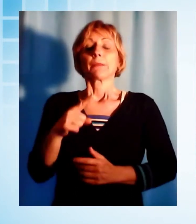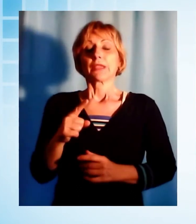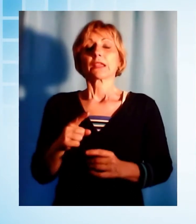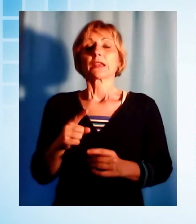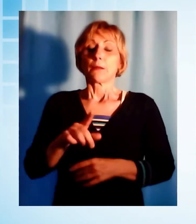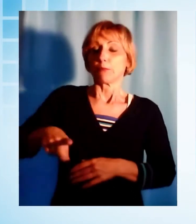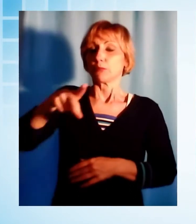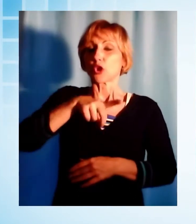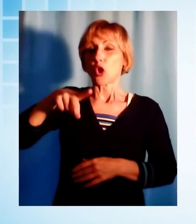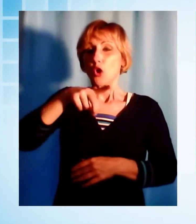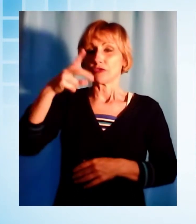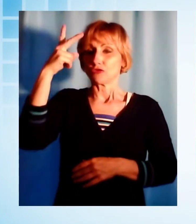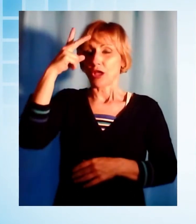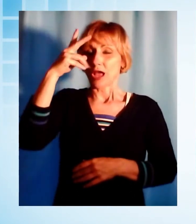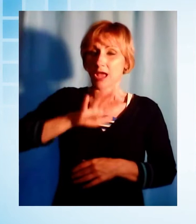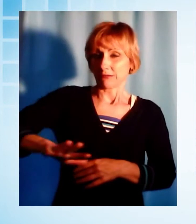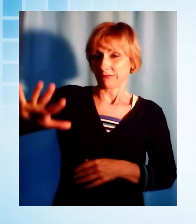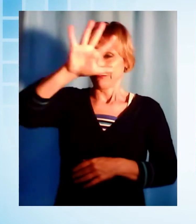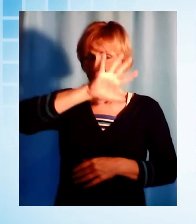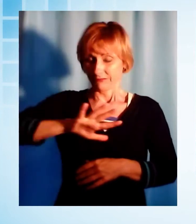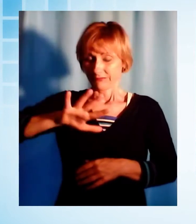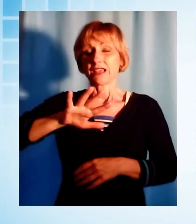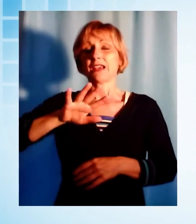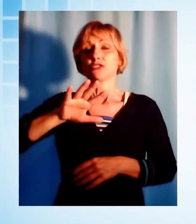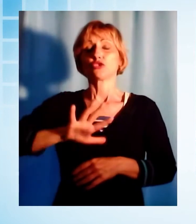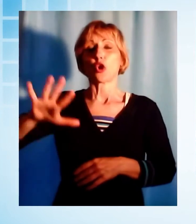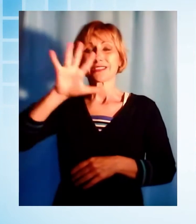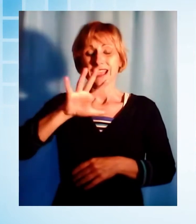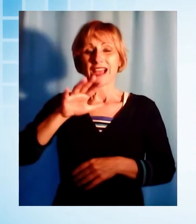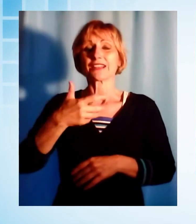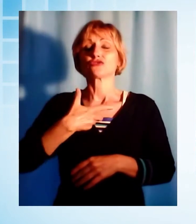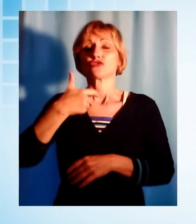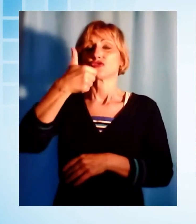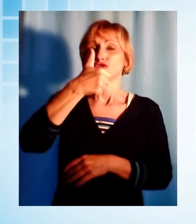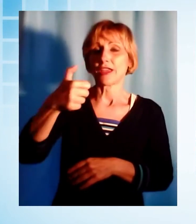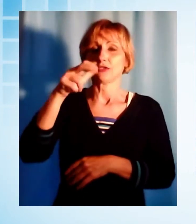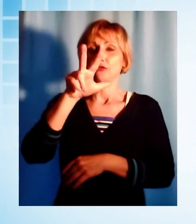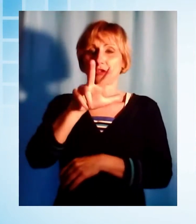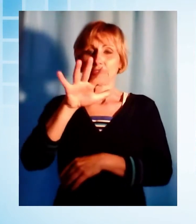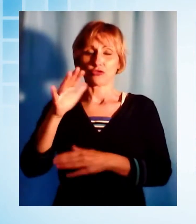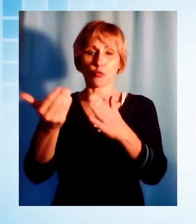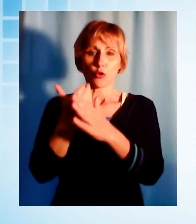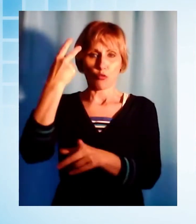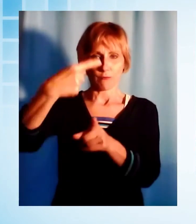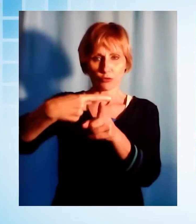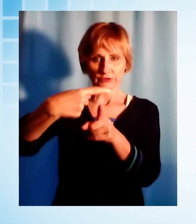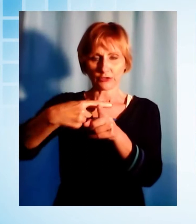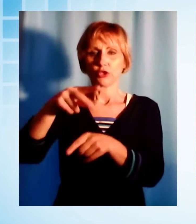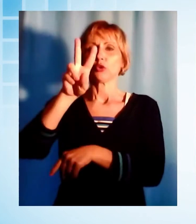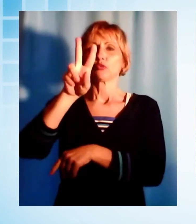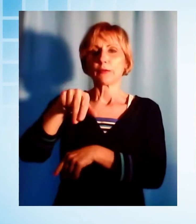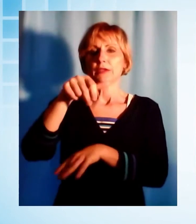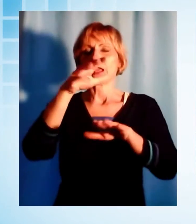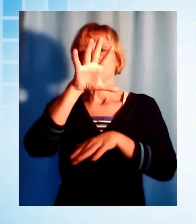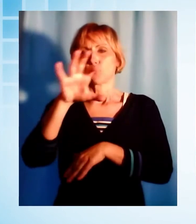nostra regione, il bollettino regionale riporta 135 nuovi casi, 2.564 i tamponi